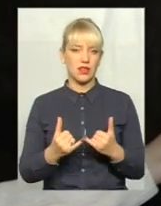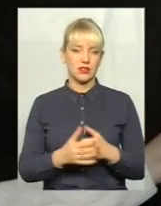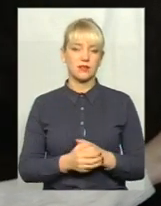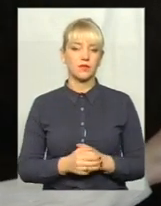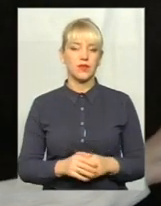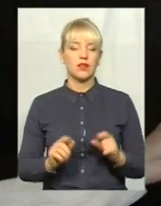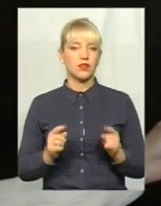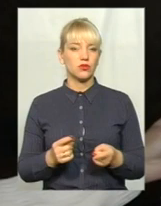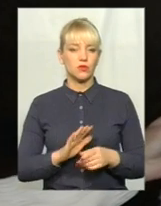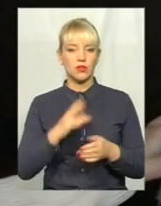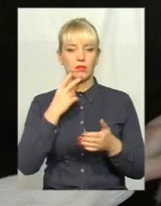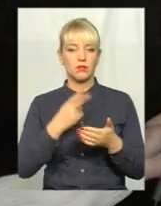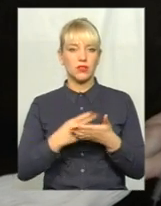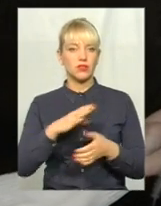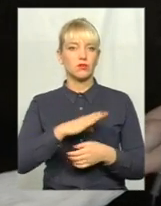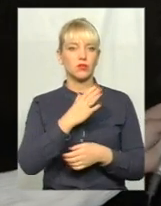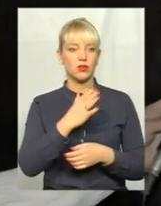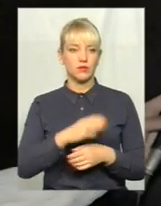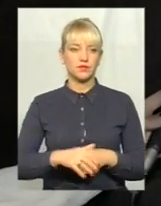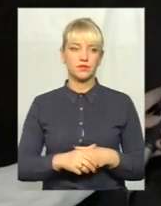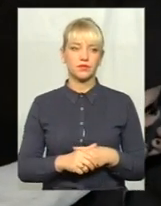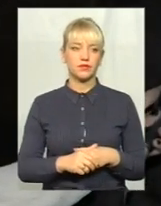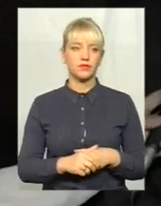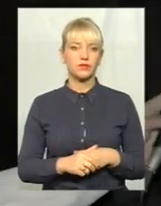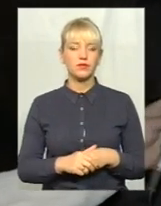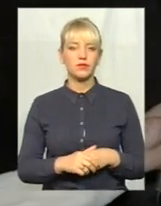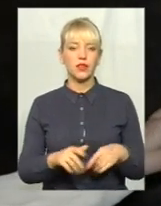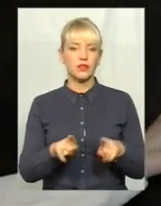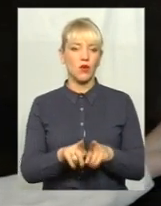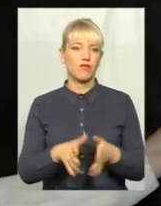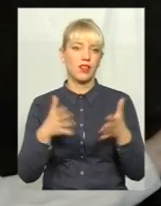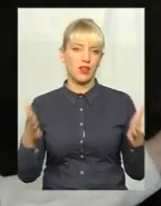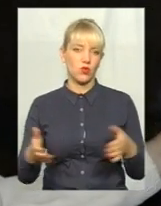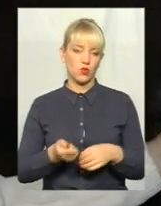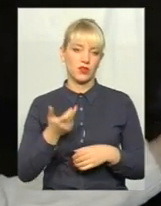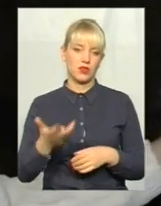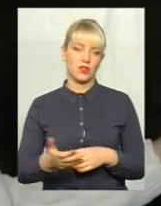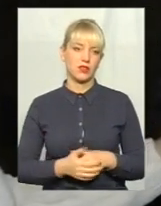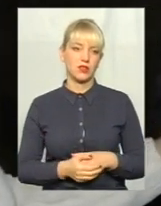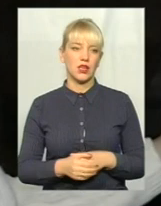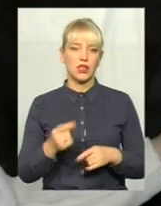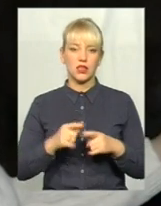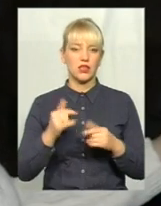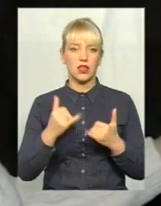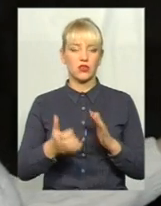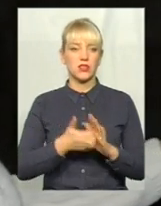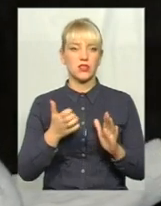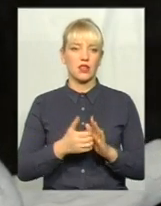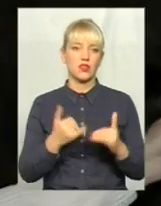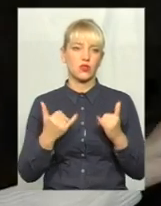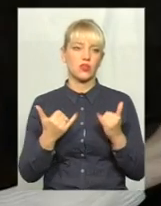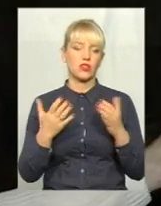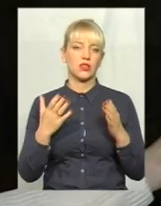не передбачено було під таку велику кількість авто. Їх недостатньо на сьогоднішній день паркування.